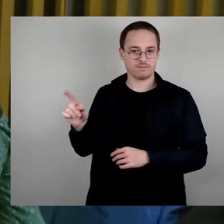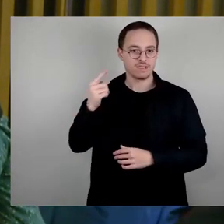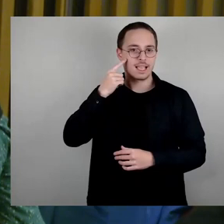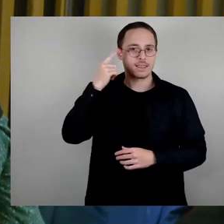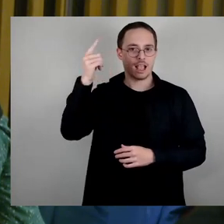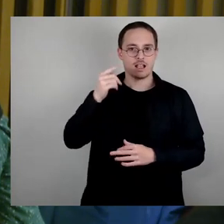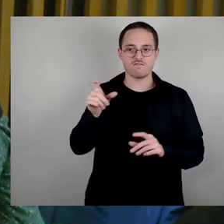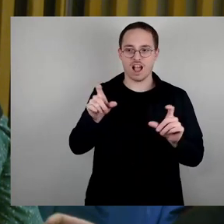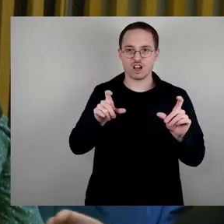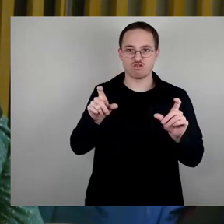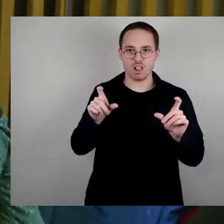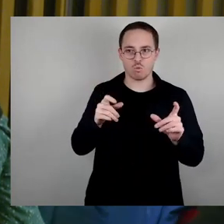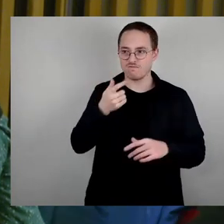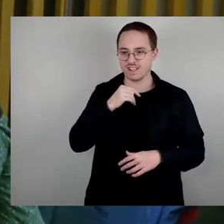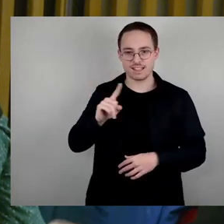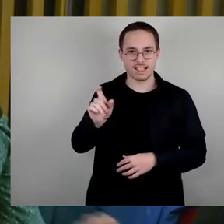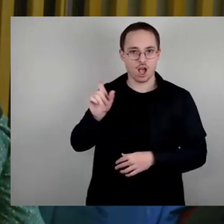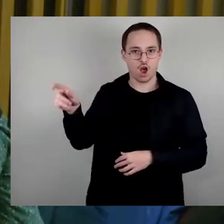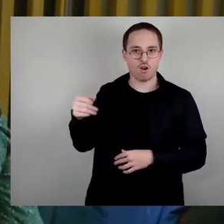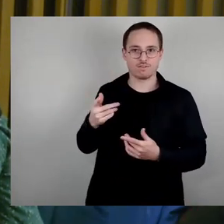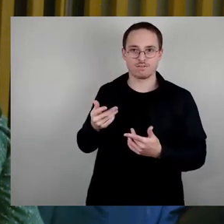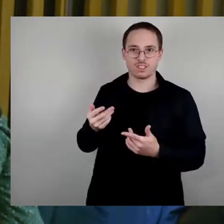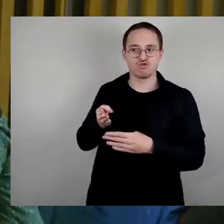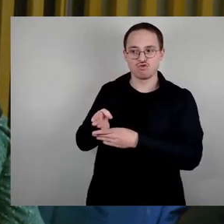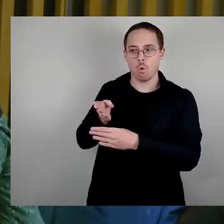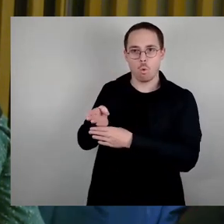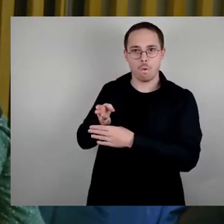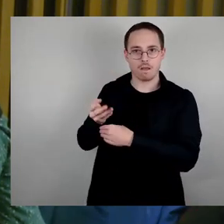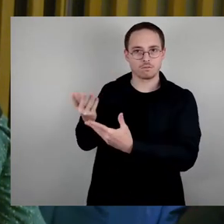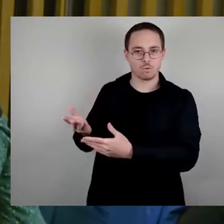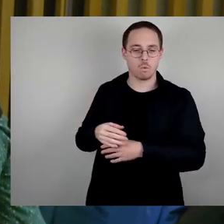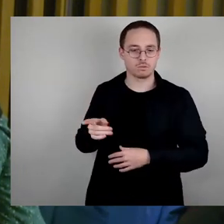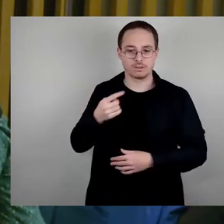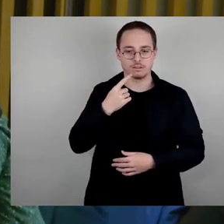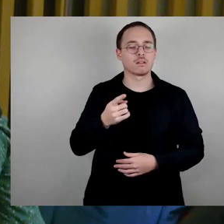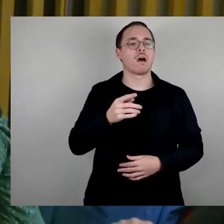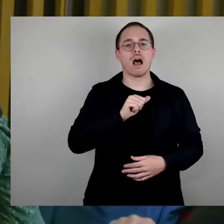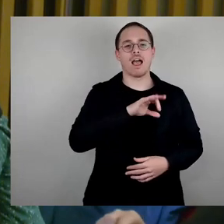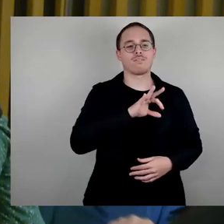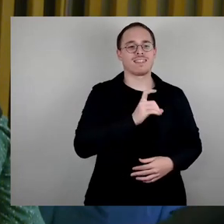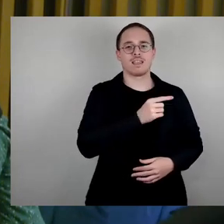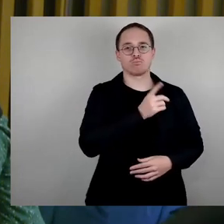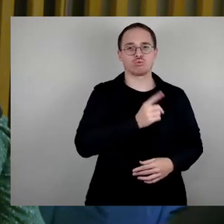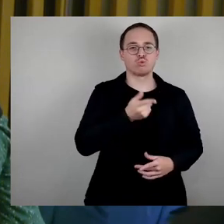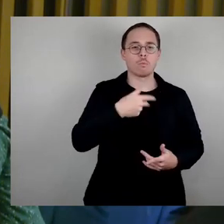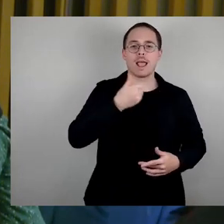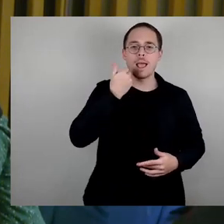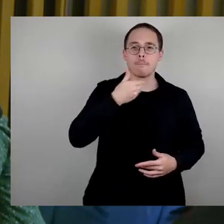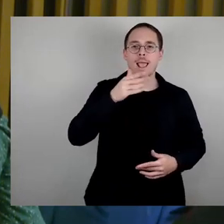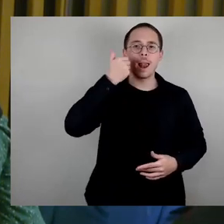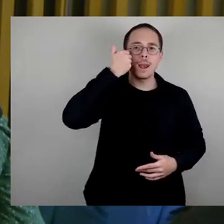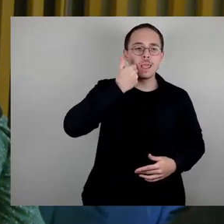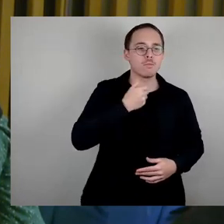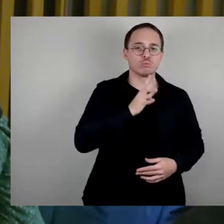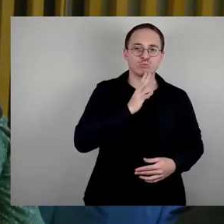die AfD, müssen Sie ja nur netter reden, dann bekäme sie auch Mehrheiten für ihre Anträge nicht ganz verstanden hat, worum es gerade hier bei der Verteidigung unserer